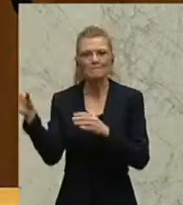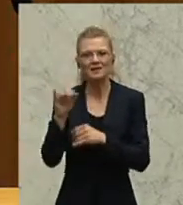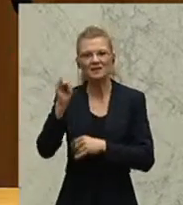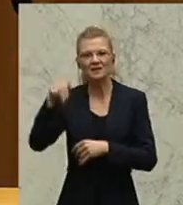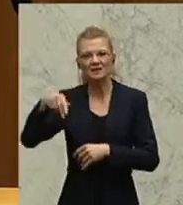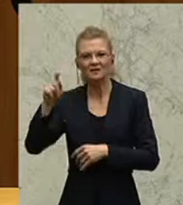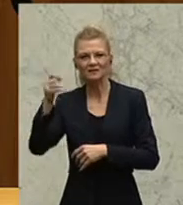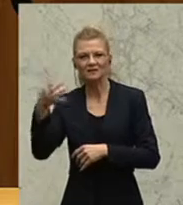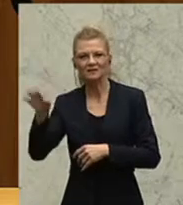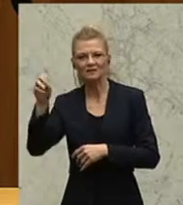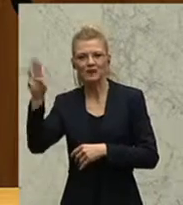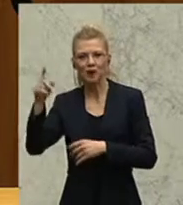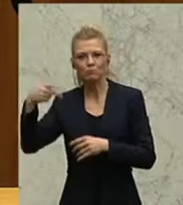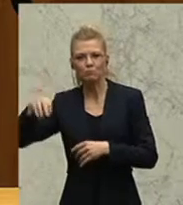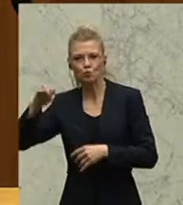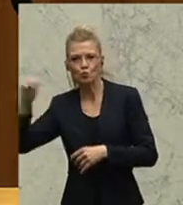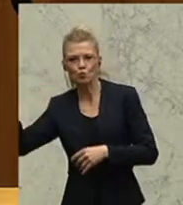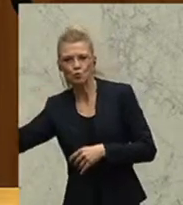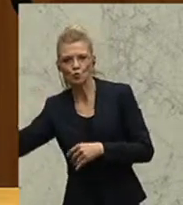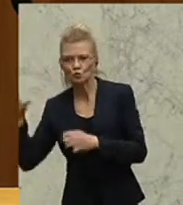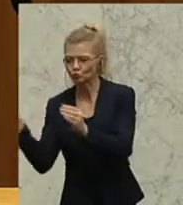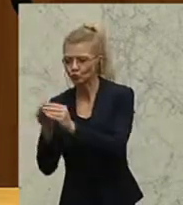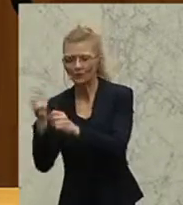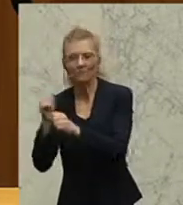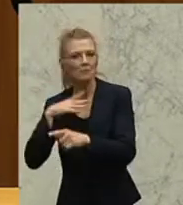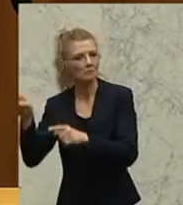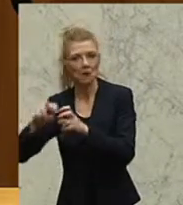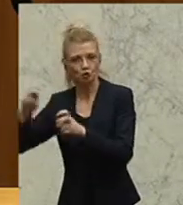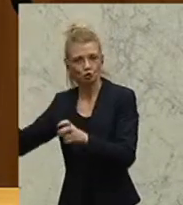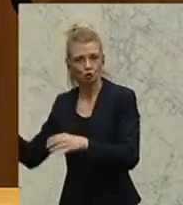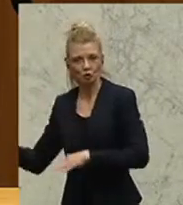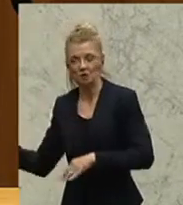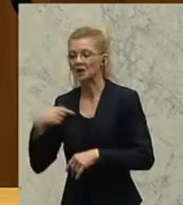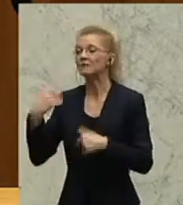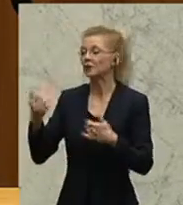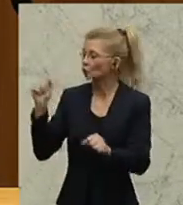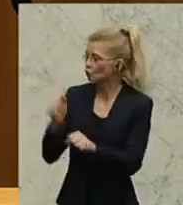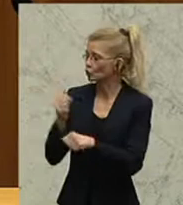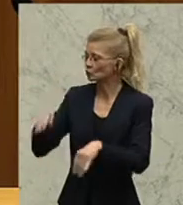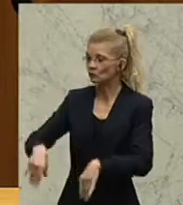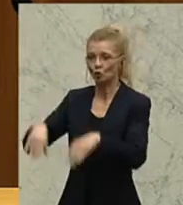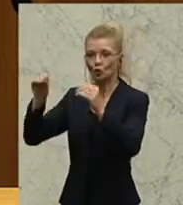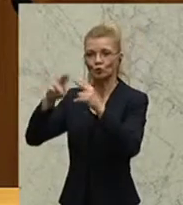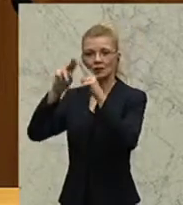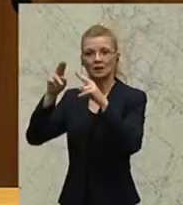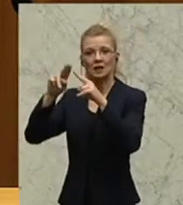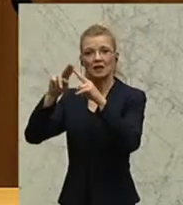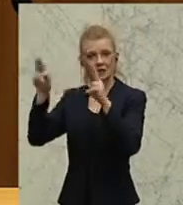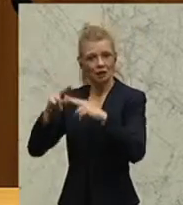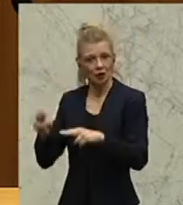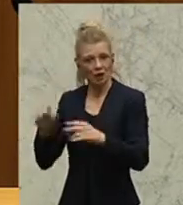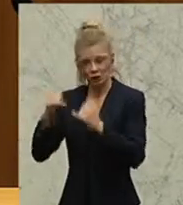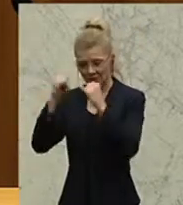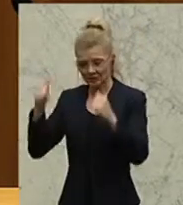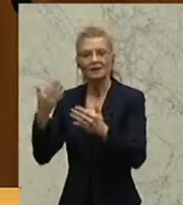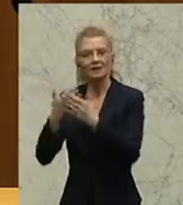Nur Interpol sprang ab, aber man hat trotzdem ein internationales Institut hier gegründet, um die Korruption zu bekämpfen. Ja,